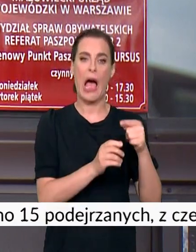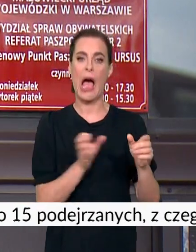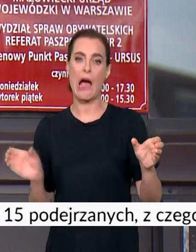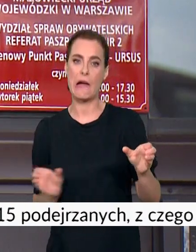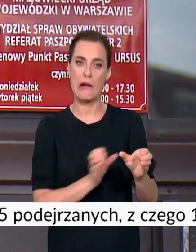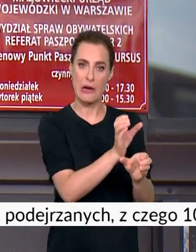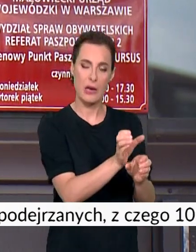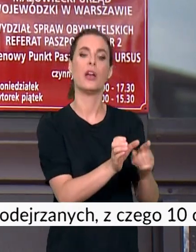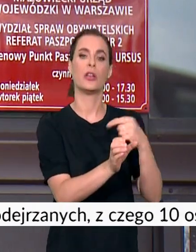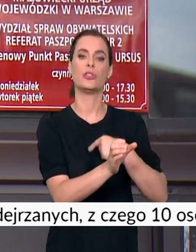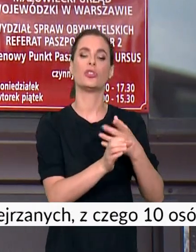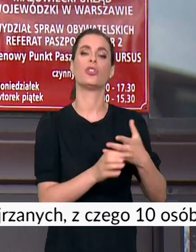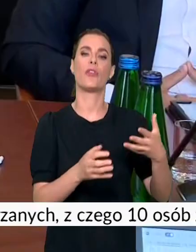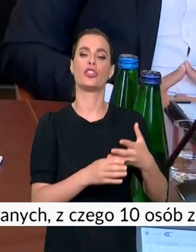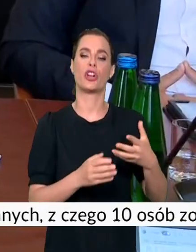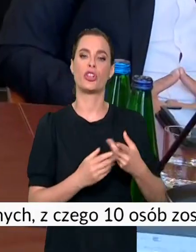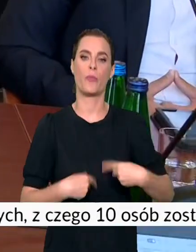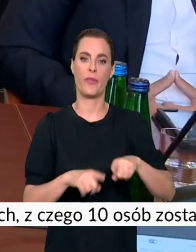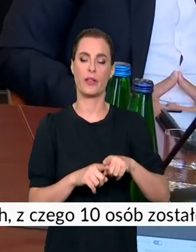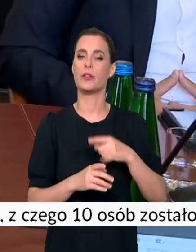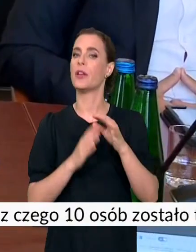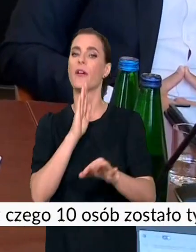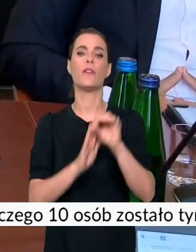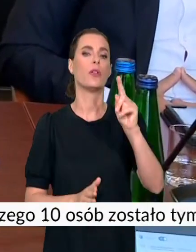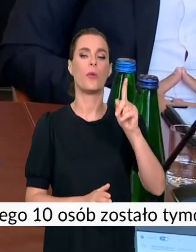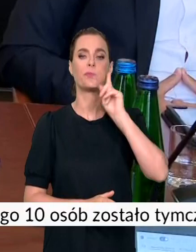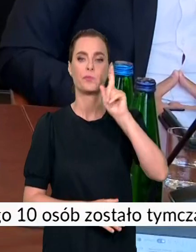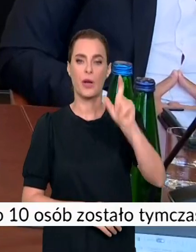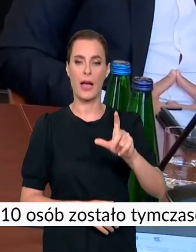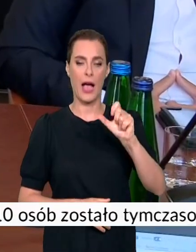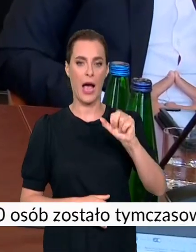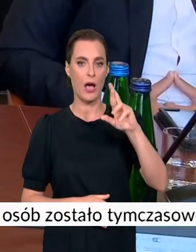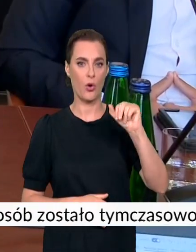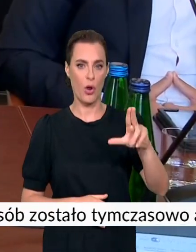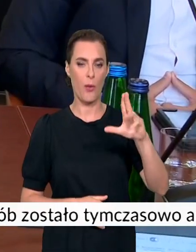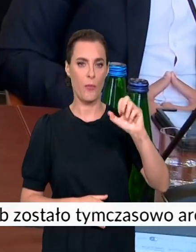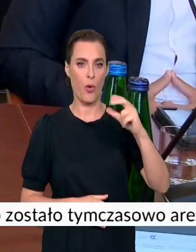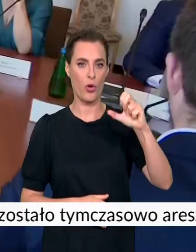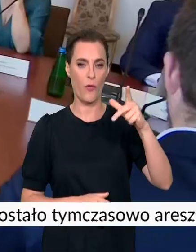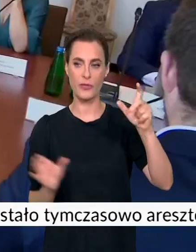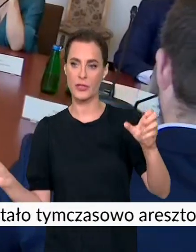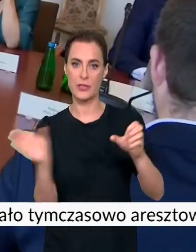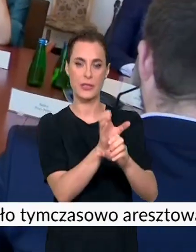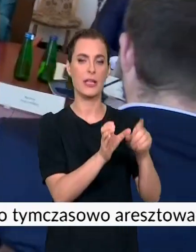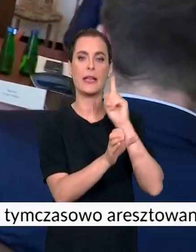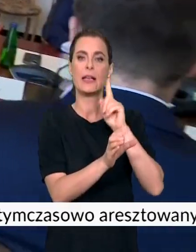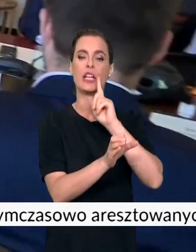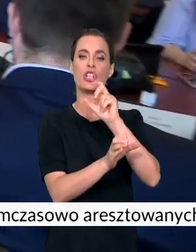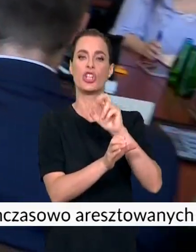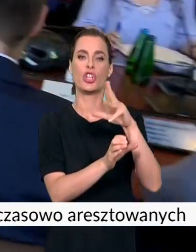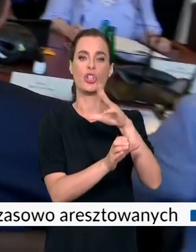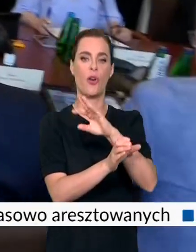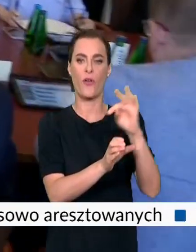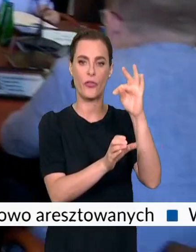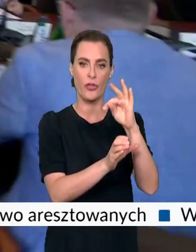powołać osobę ze Stowarzyszenia Obywatelskiego. Padło na Karola Bąkowskiego. Jego miejsce zajmie nowy radny Krzysztof Cegiełka. Tym